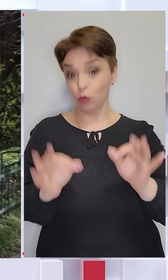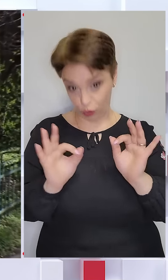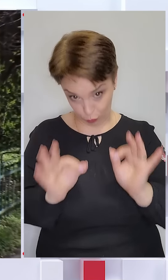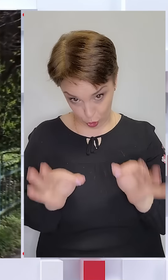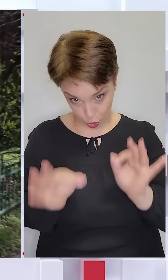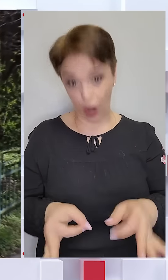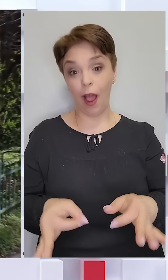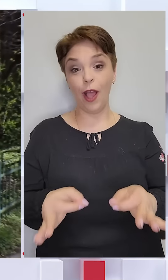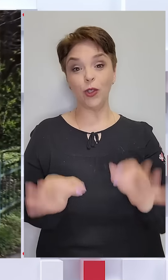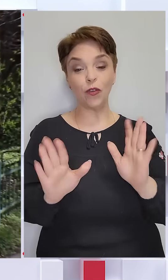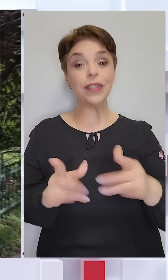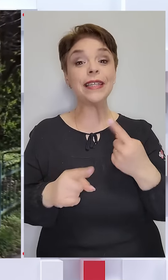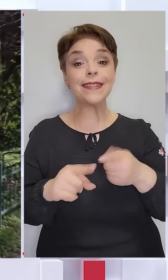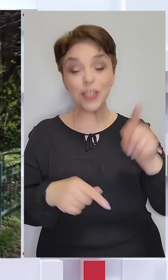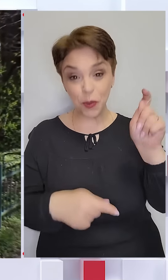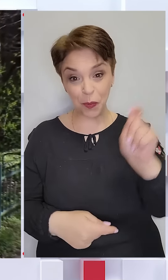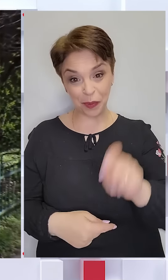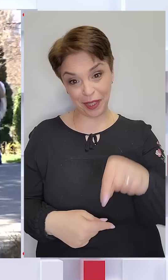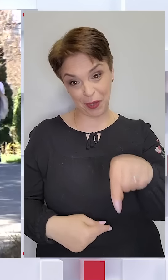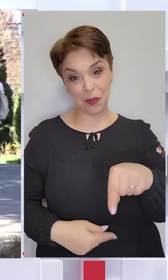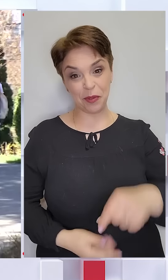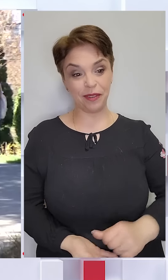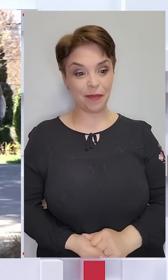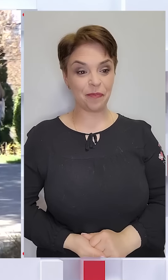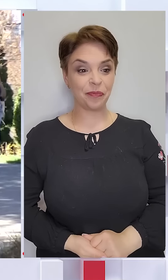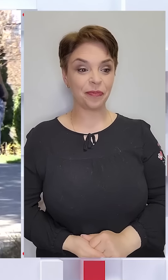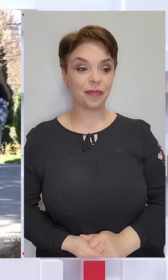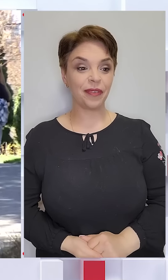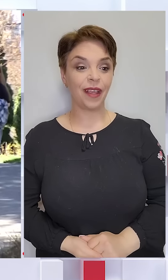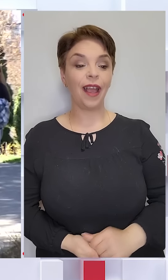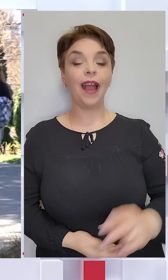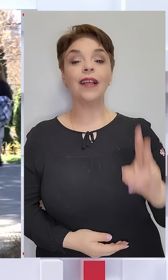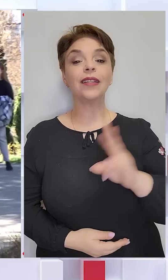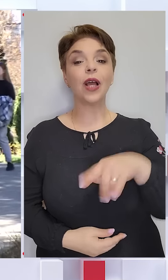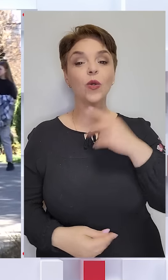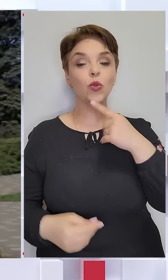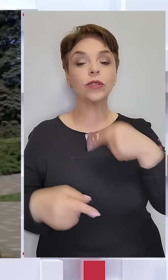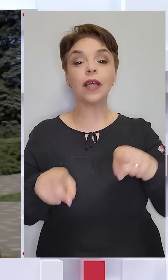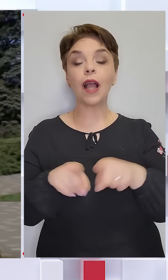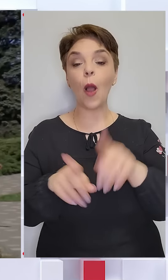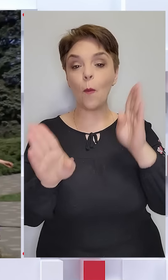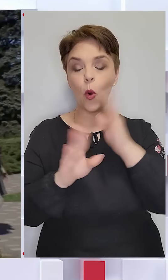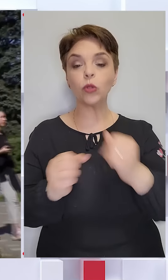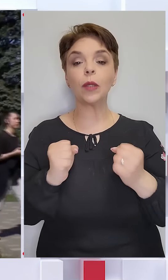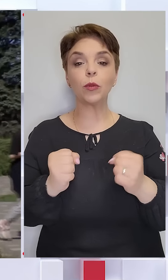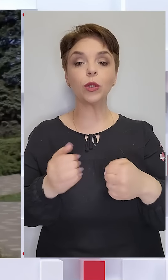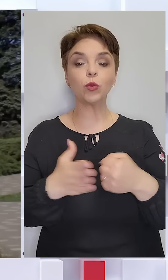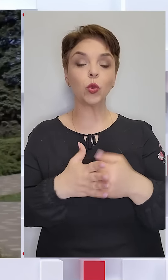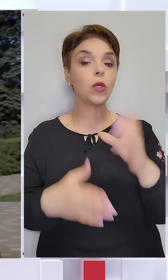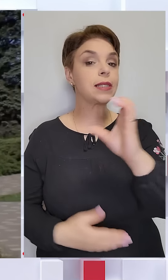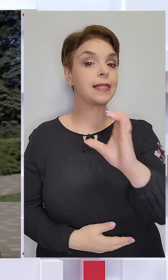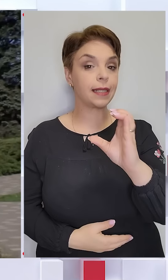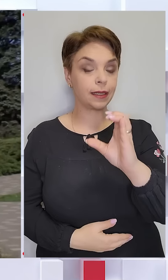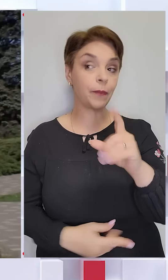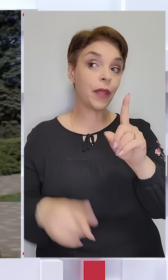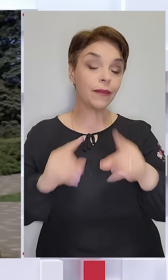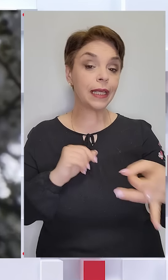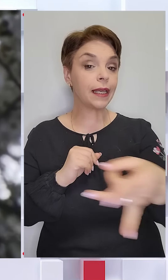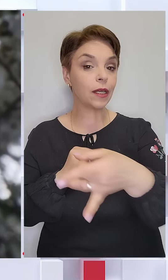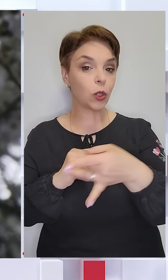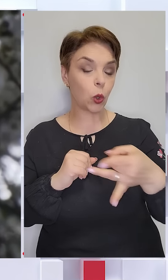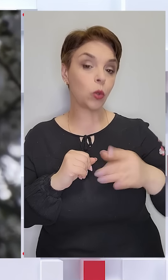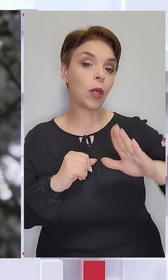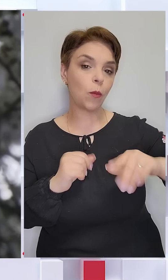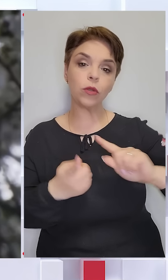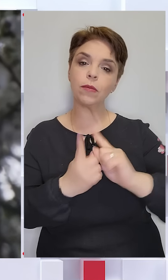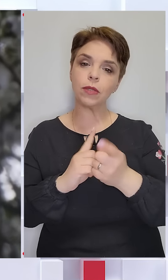Звичайно, ми тільки за цим приїхали сюди. Синоптикині Наталія Аптука каже, що така погода протримується досереди. У деяких регіонах